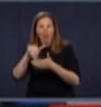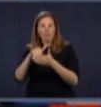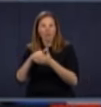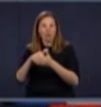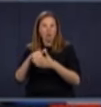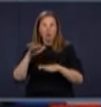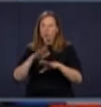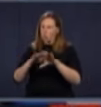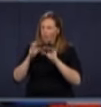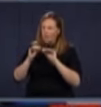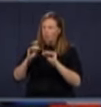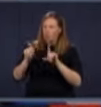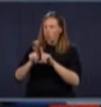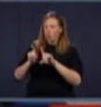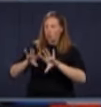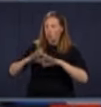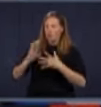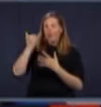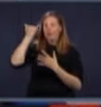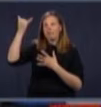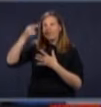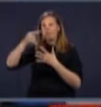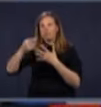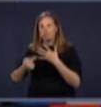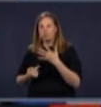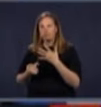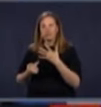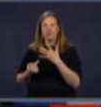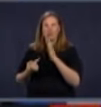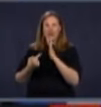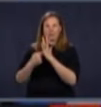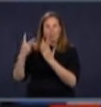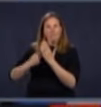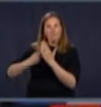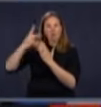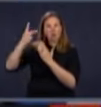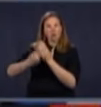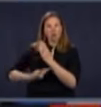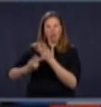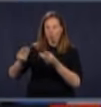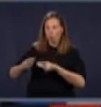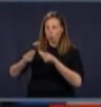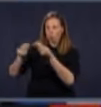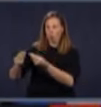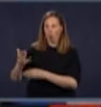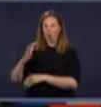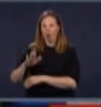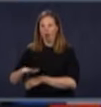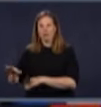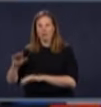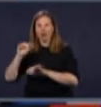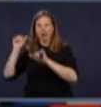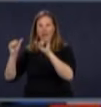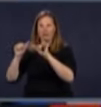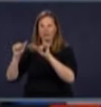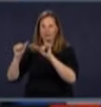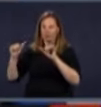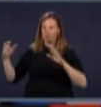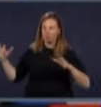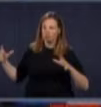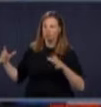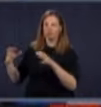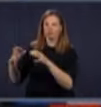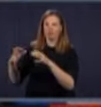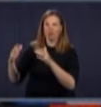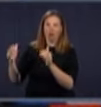'éducation, des alternatives de projets qui permettraient à des jeunes de pouvoir se retrouver. Puis on va revenir à une